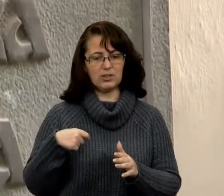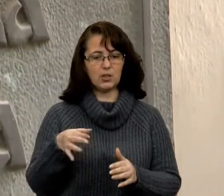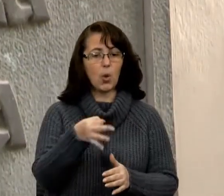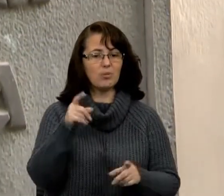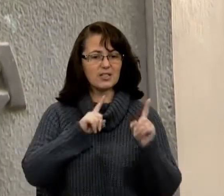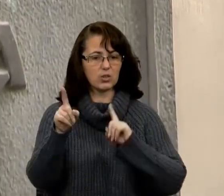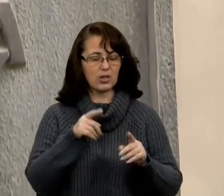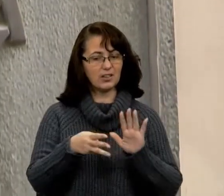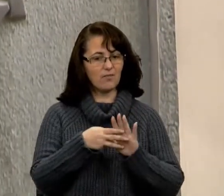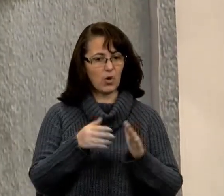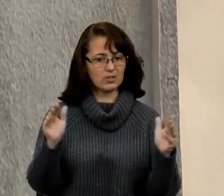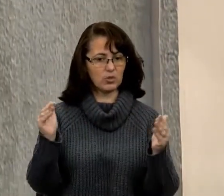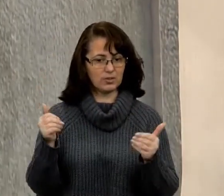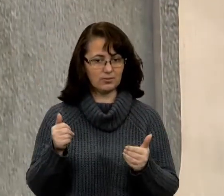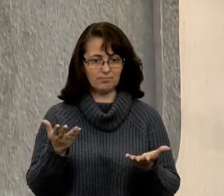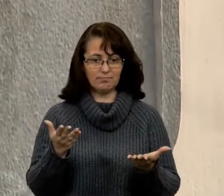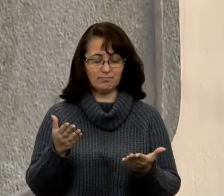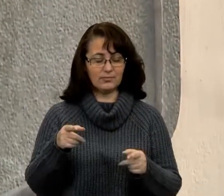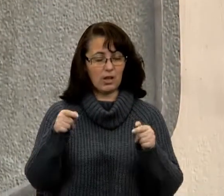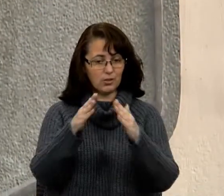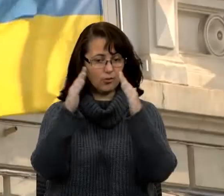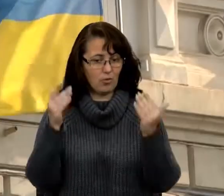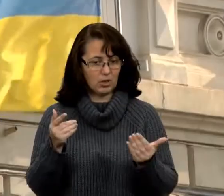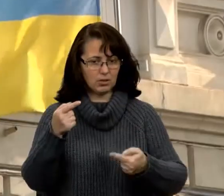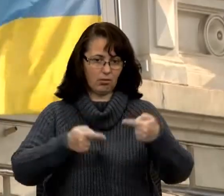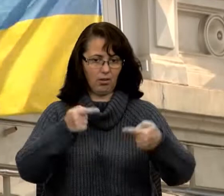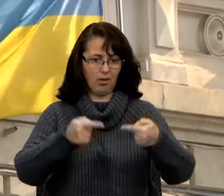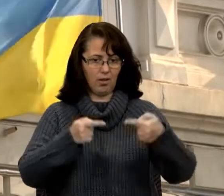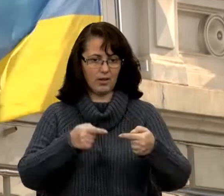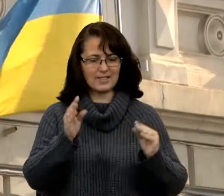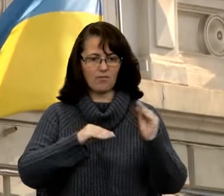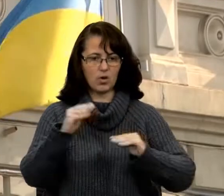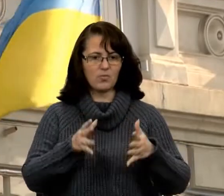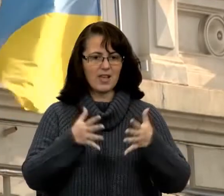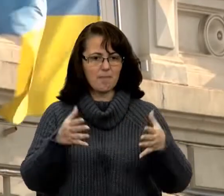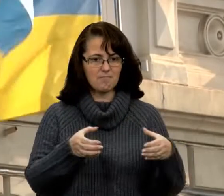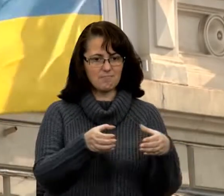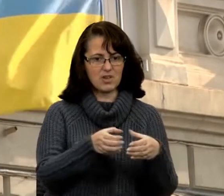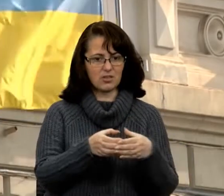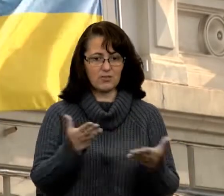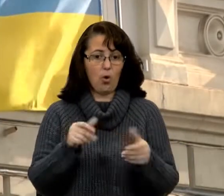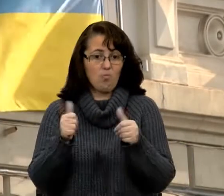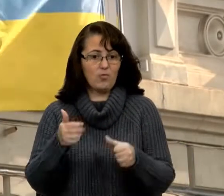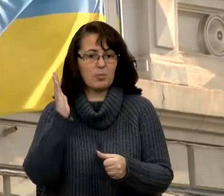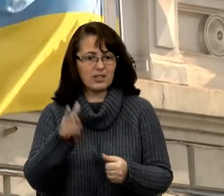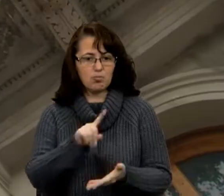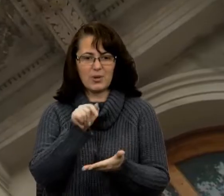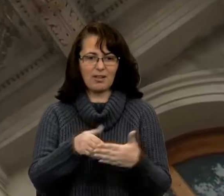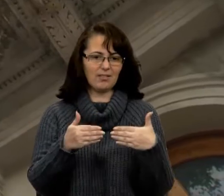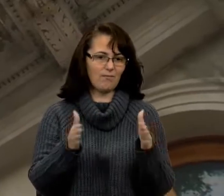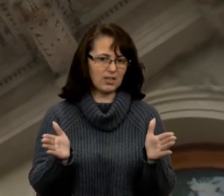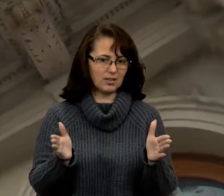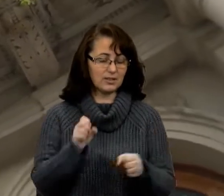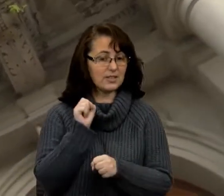скликання. У цих стінах тривають суперечки за формування більшості в сесійній залі. В якому форматі вона постане, питання відкрите –